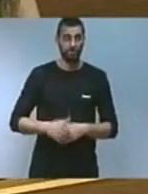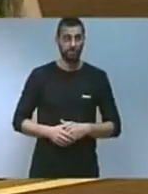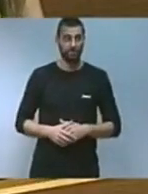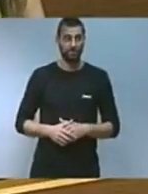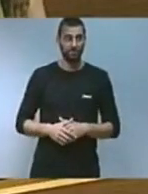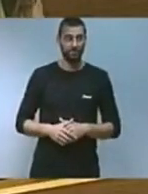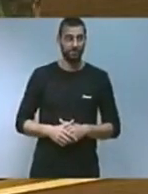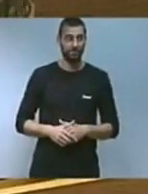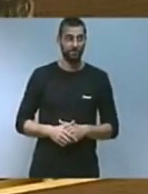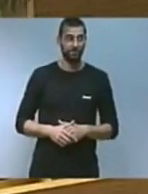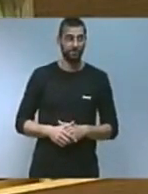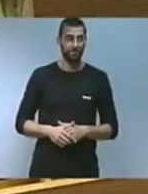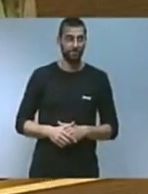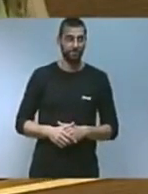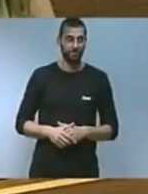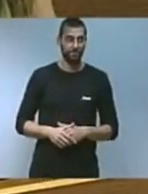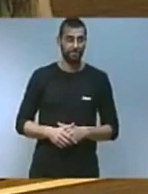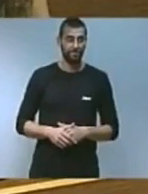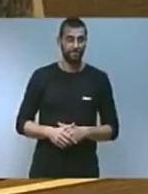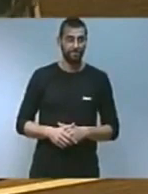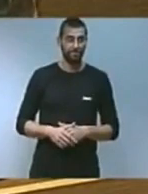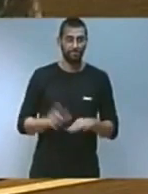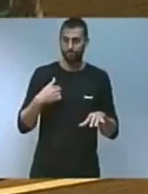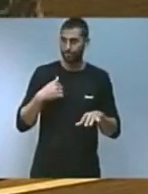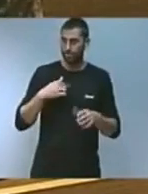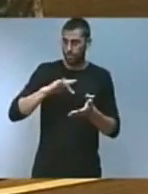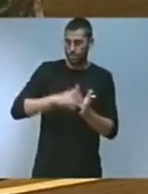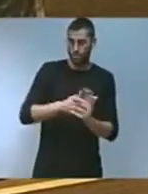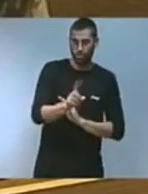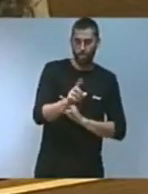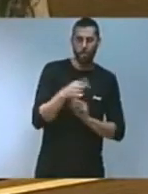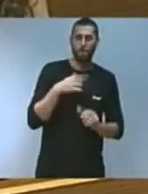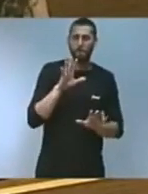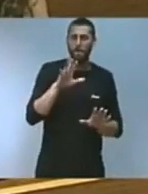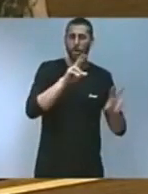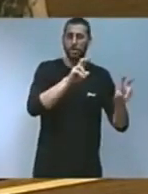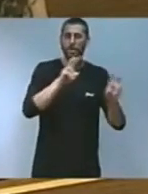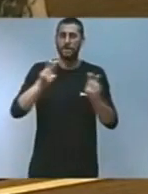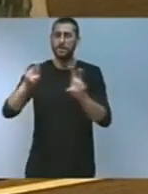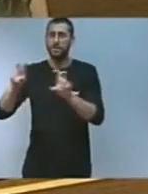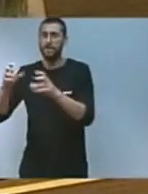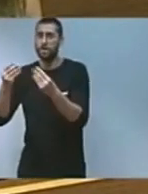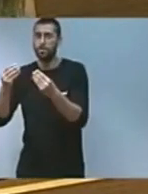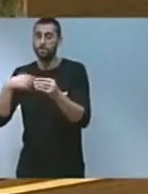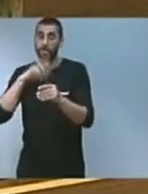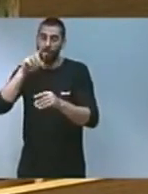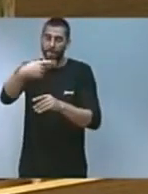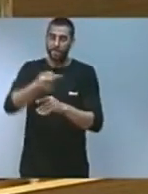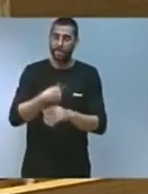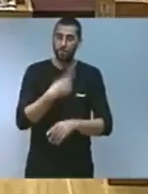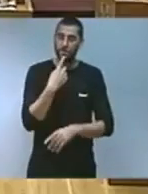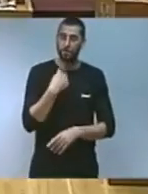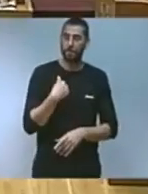volia gastar-lo tot però són molts temes no? després me diuen que m'oblida d'algun per a són importants tots